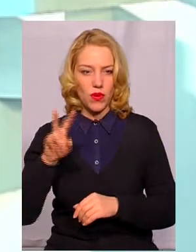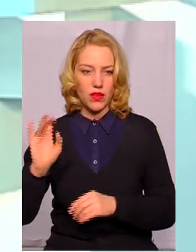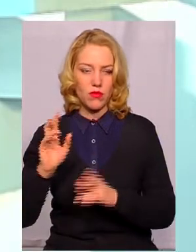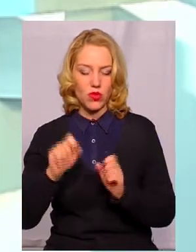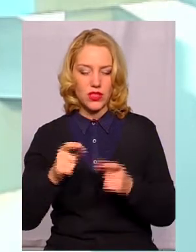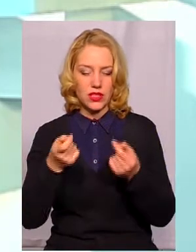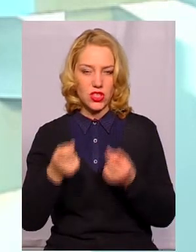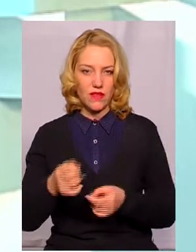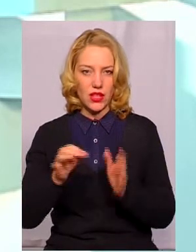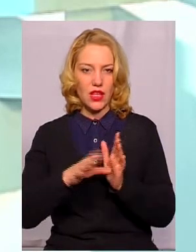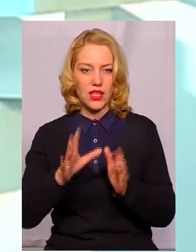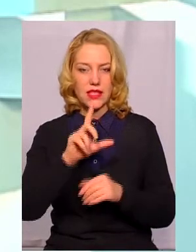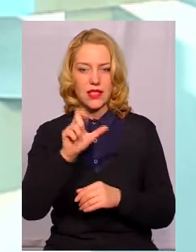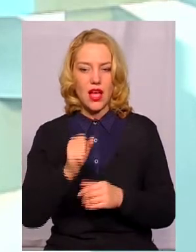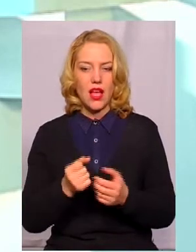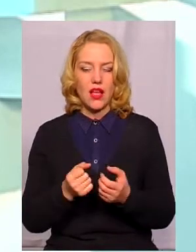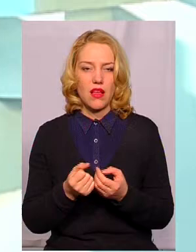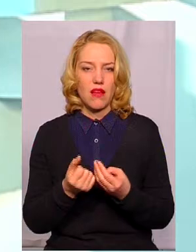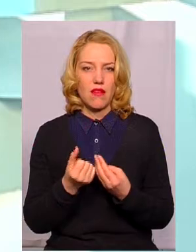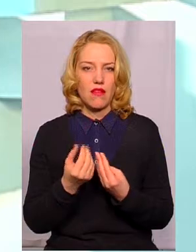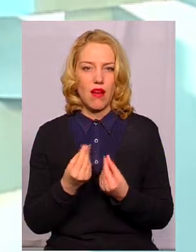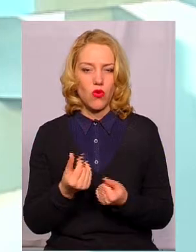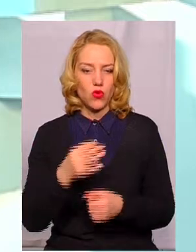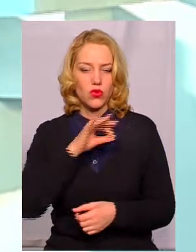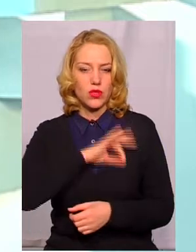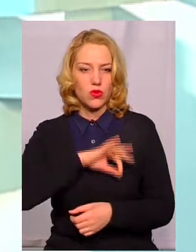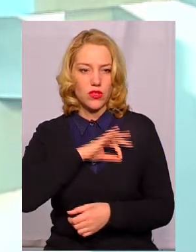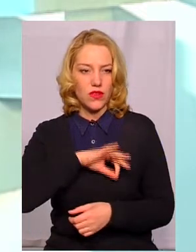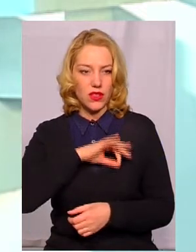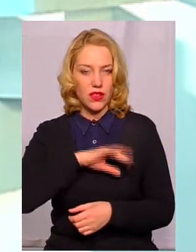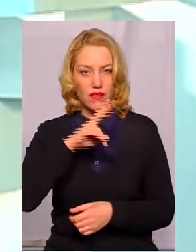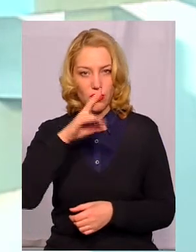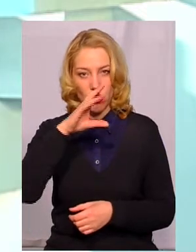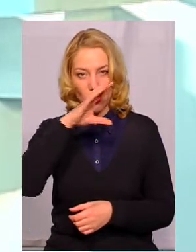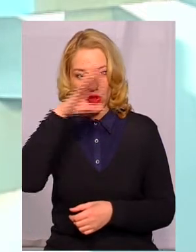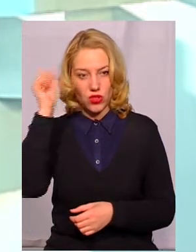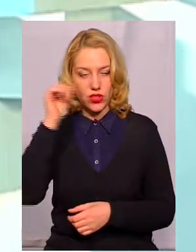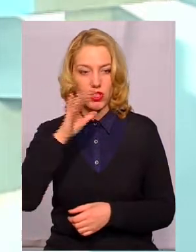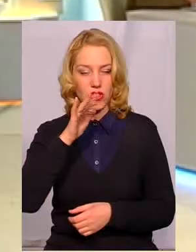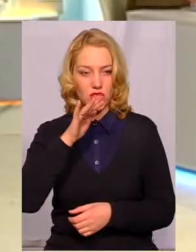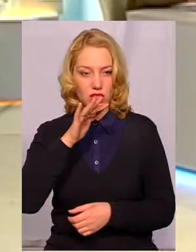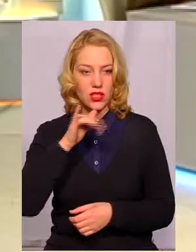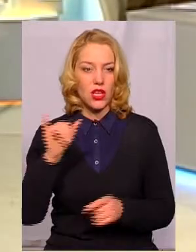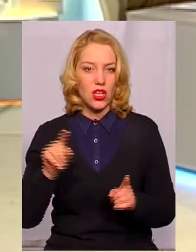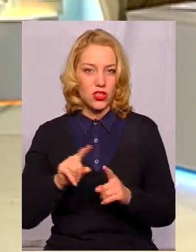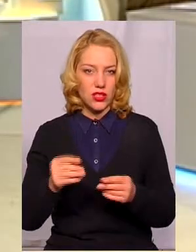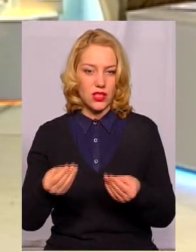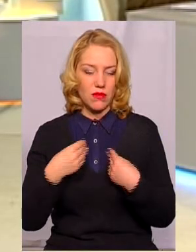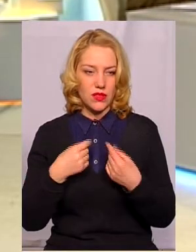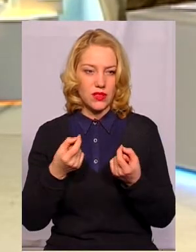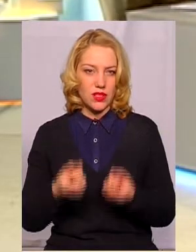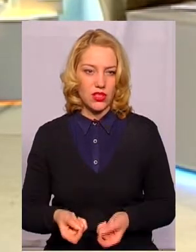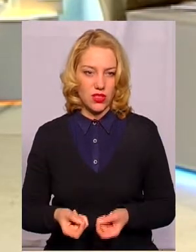електричної енергії за рахунок споживання в нічні періоди і що дасть можливість зменшити